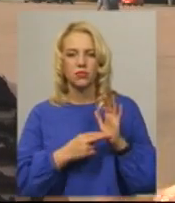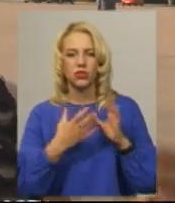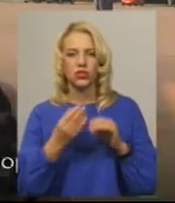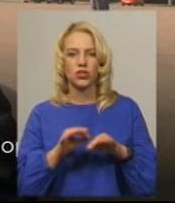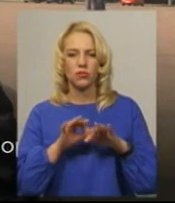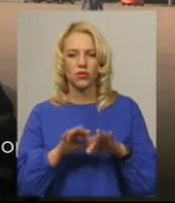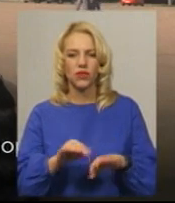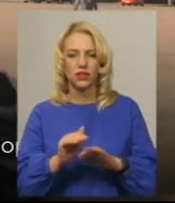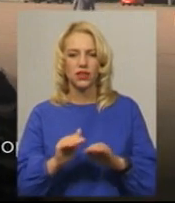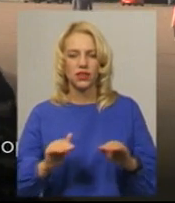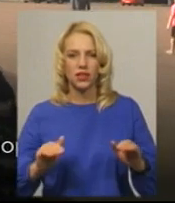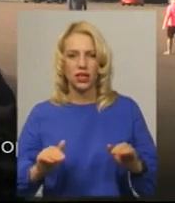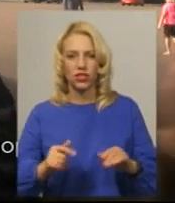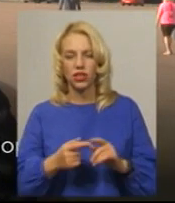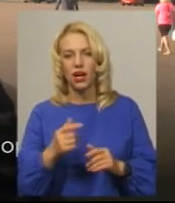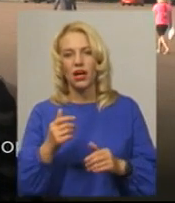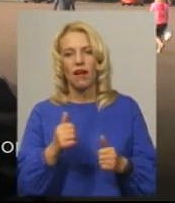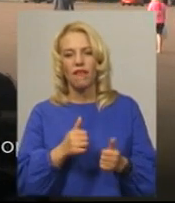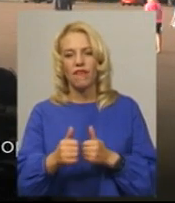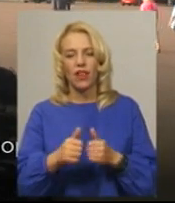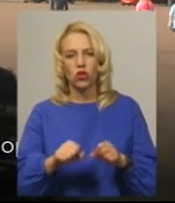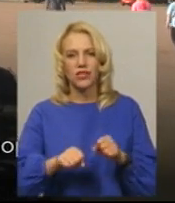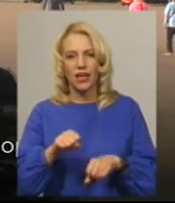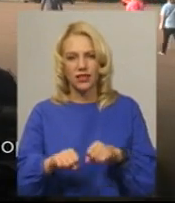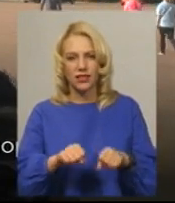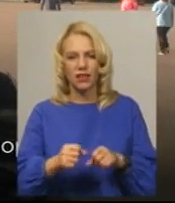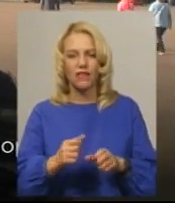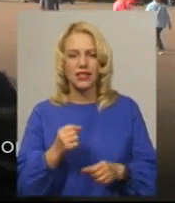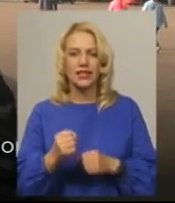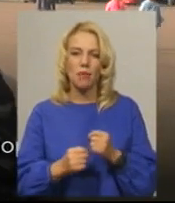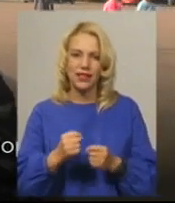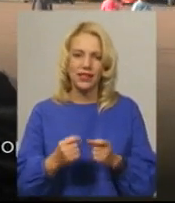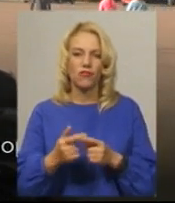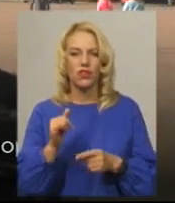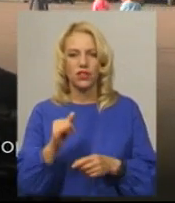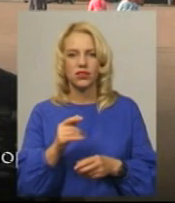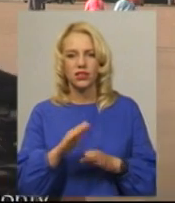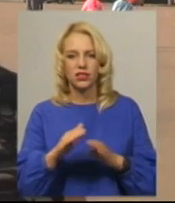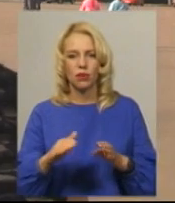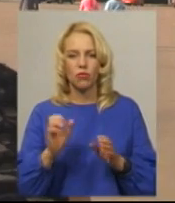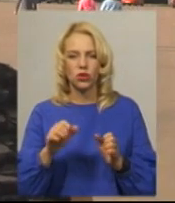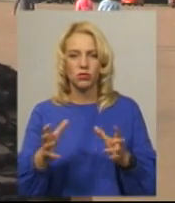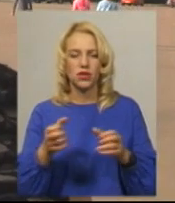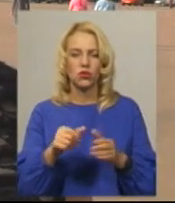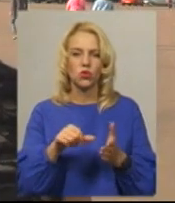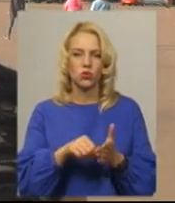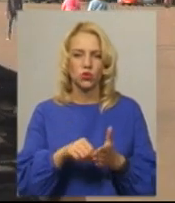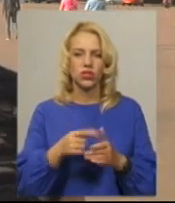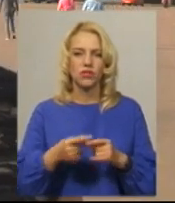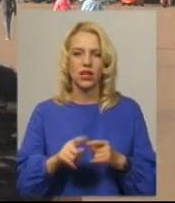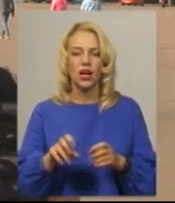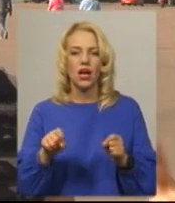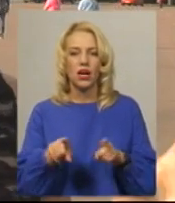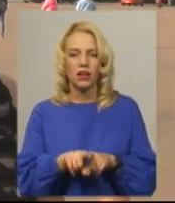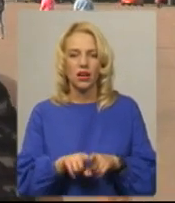проведення дитячих велозаїздів та забігів. Діти віком від 7 до 13 років можуть прийняти участь в них. Крім